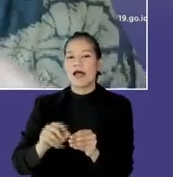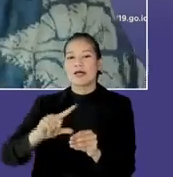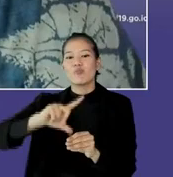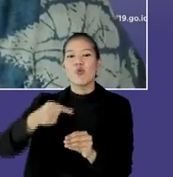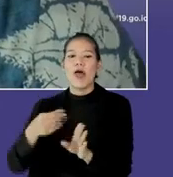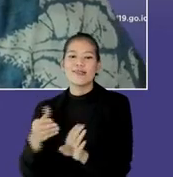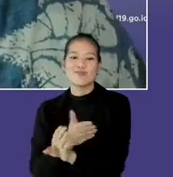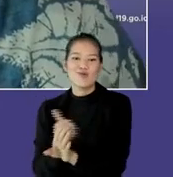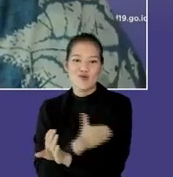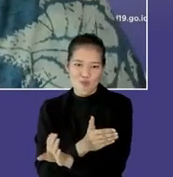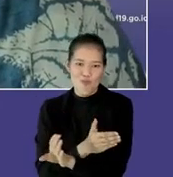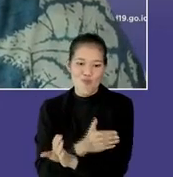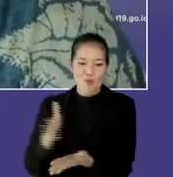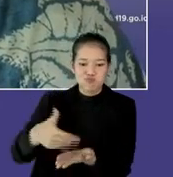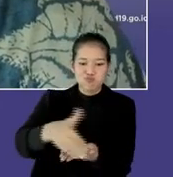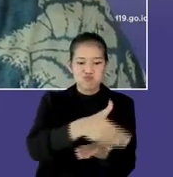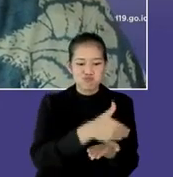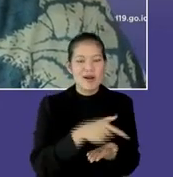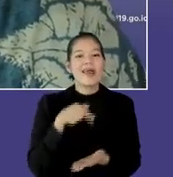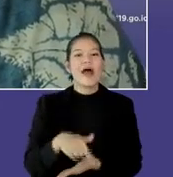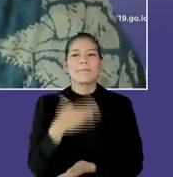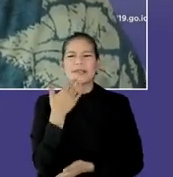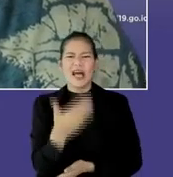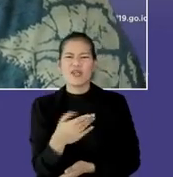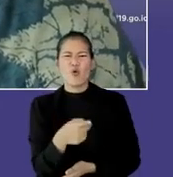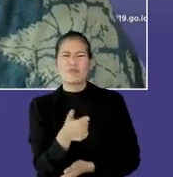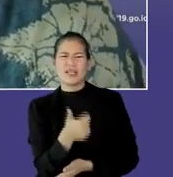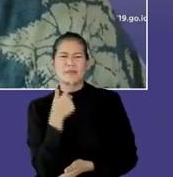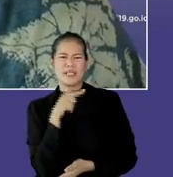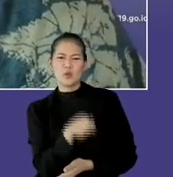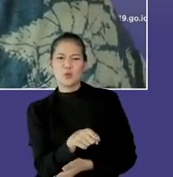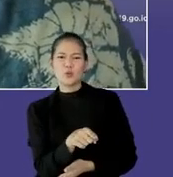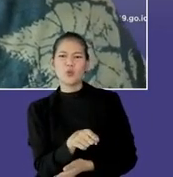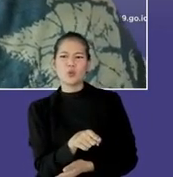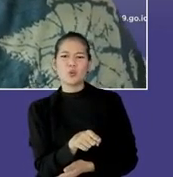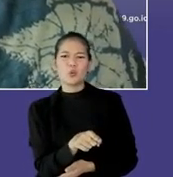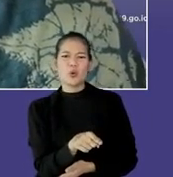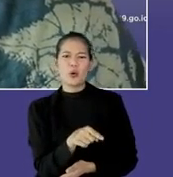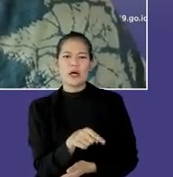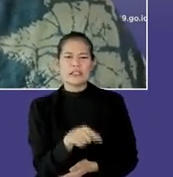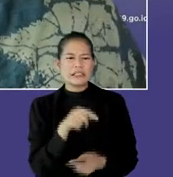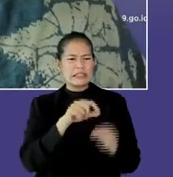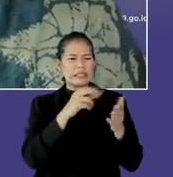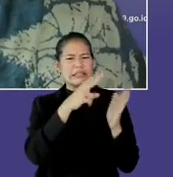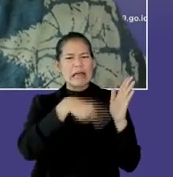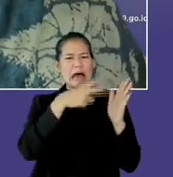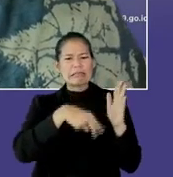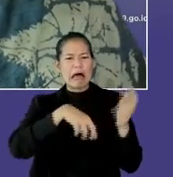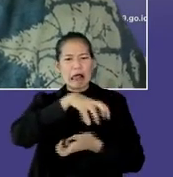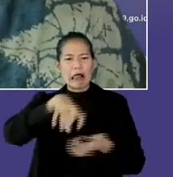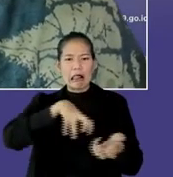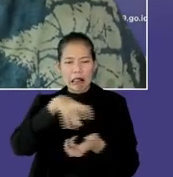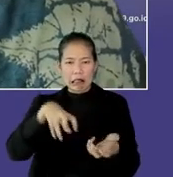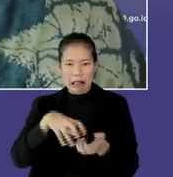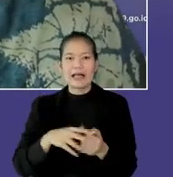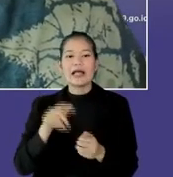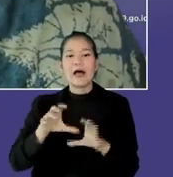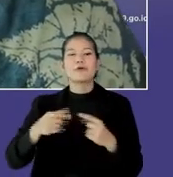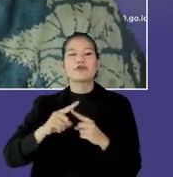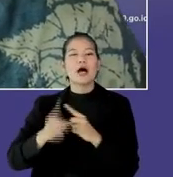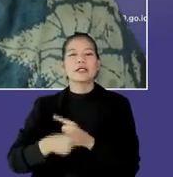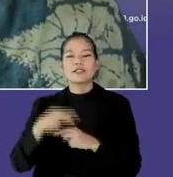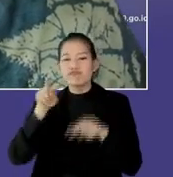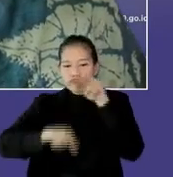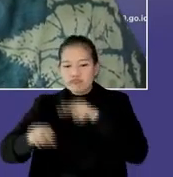sebelumnya. Nah, pertanyaannya, mengapa bisa terjadi demikian, di mana kekacauannya terjadi, terus pantauan saja seperti